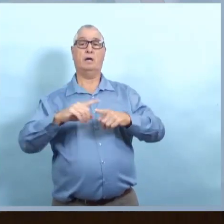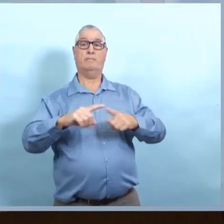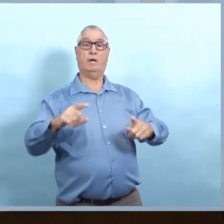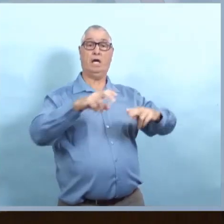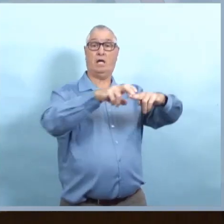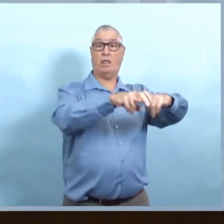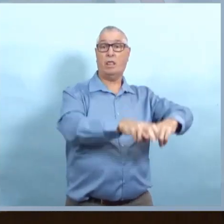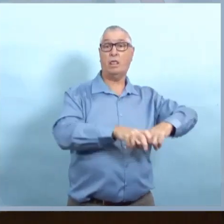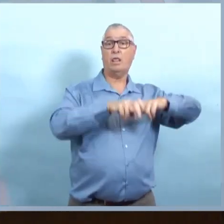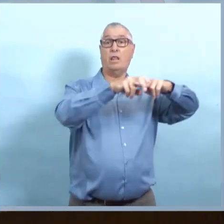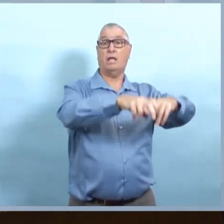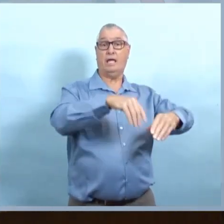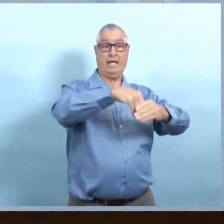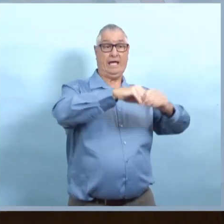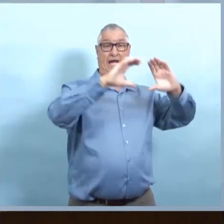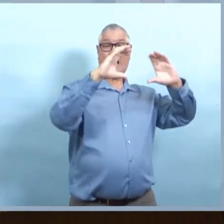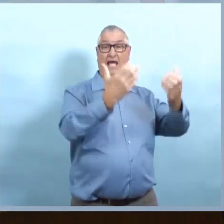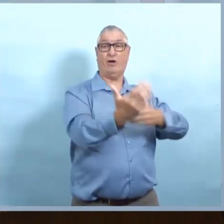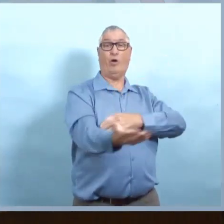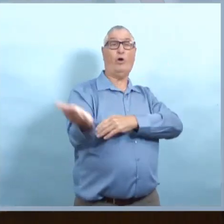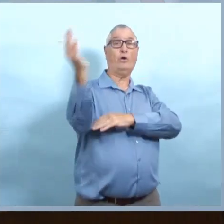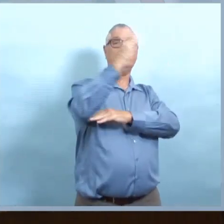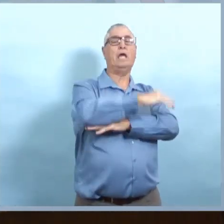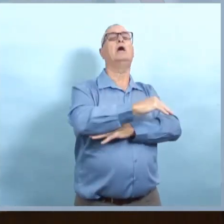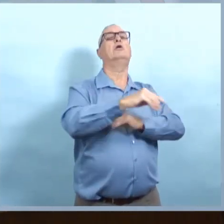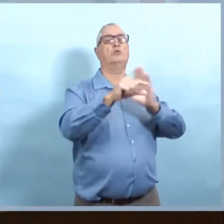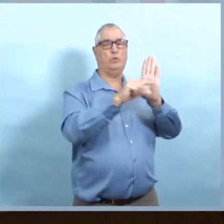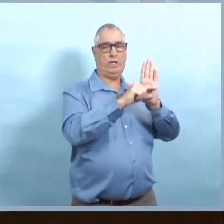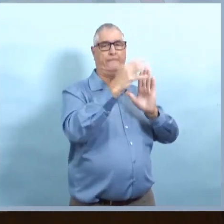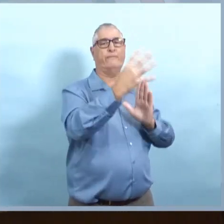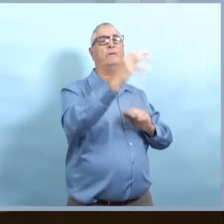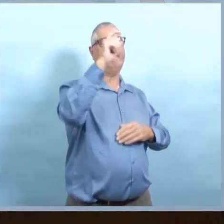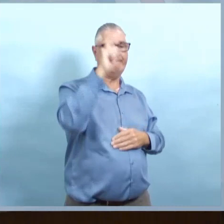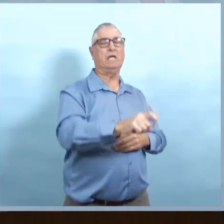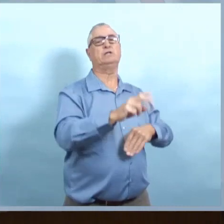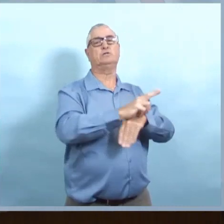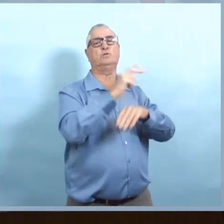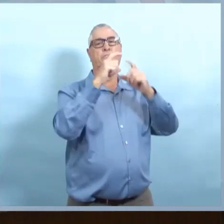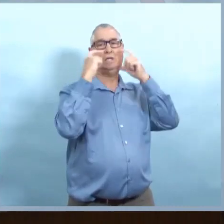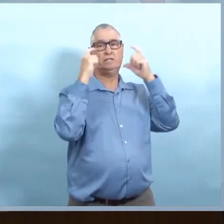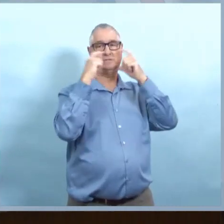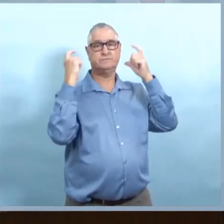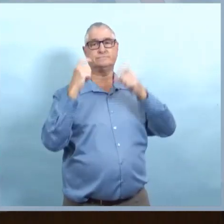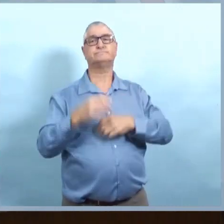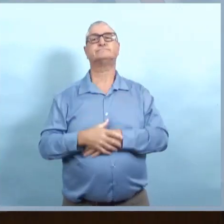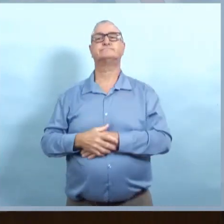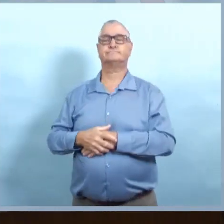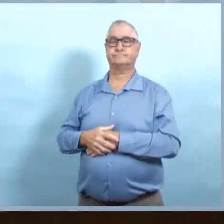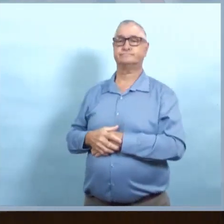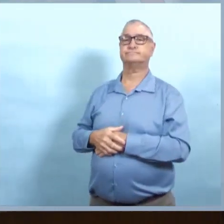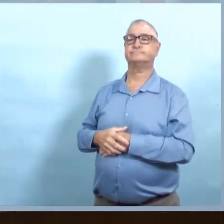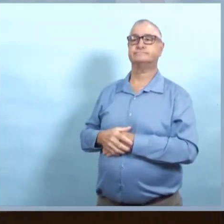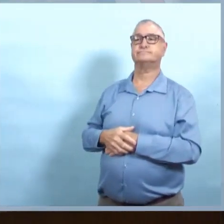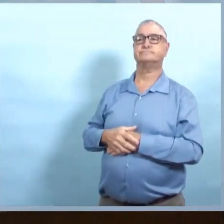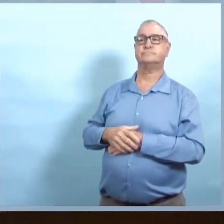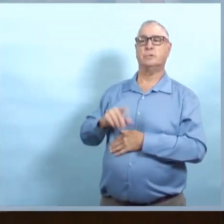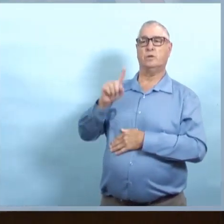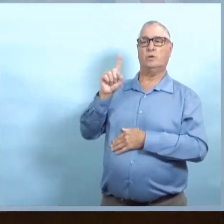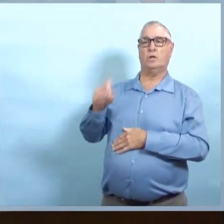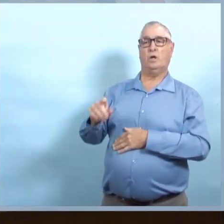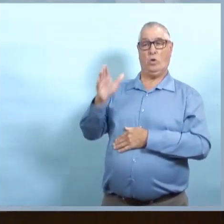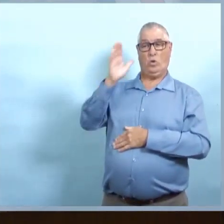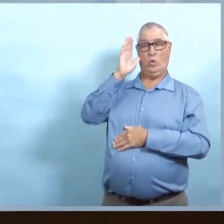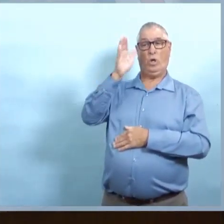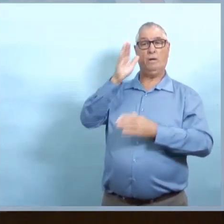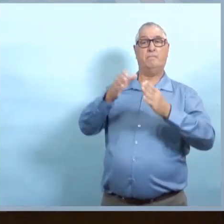d'adhérence. C'est une question de sortir pendant une heure. On peut mettre un masque à un enfant de cinq ans et plus. Tant de trucs qu parle d'être assis pendant huit heures de